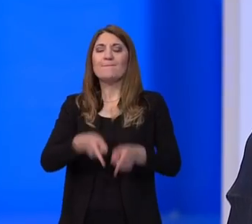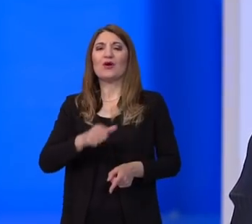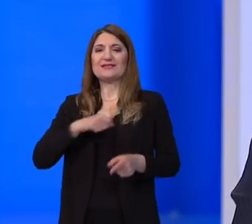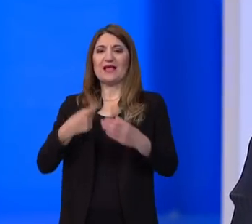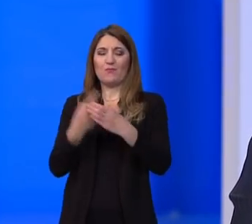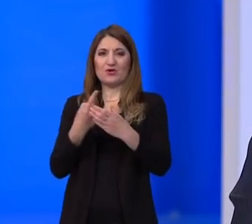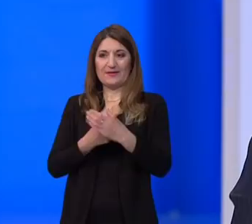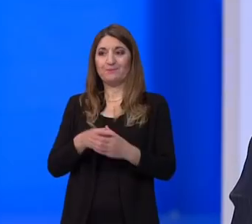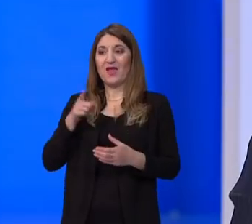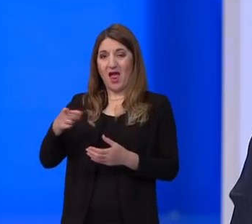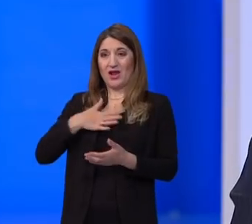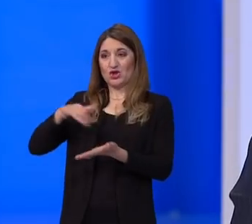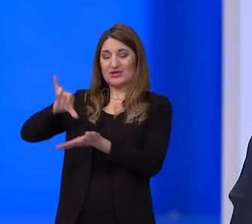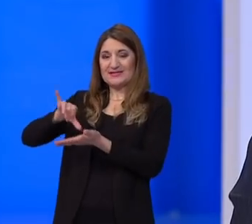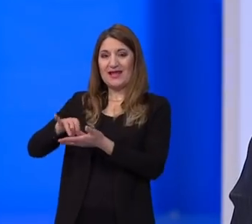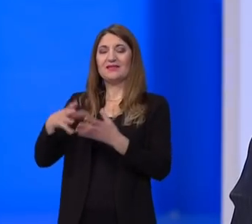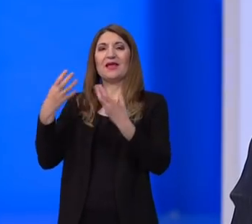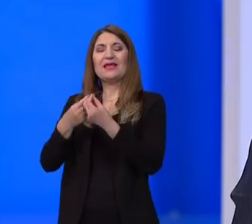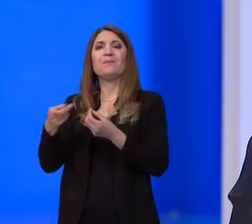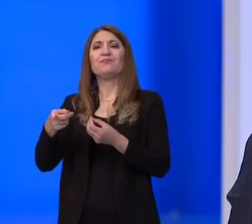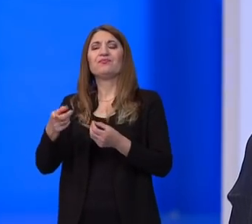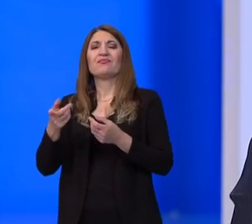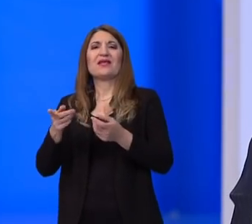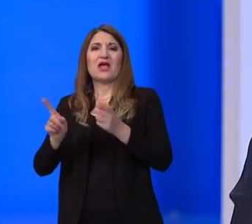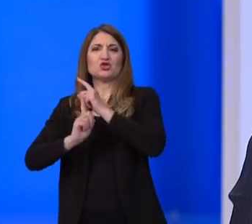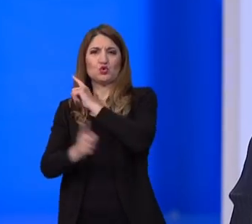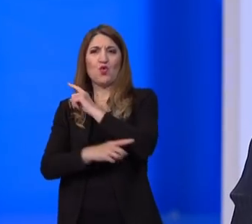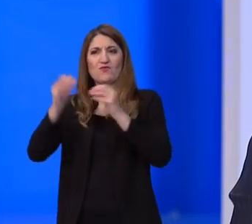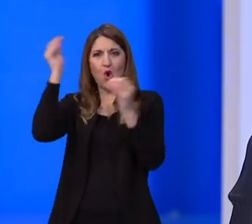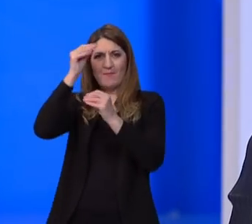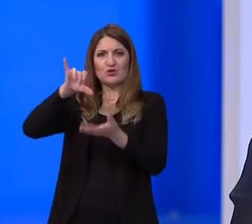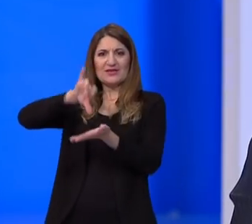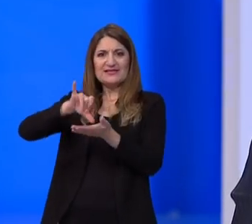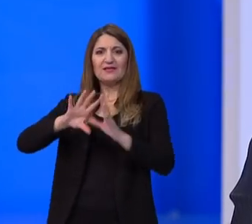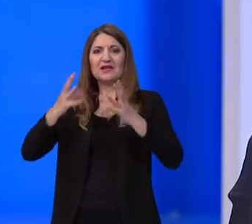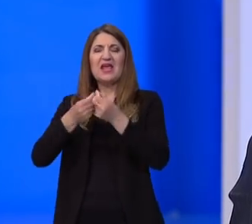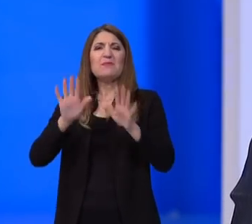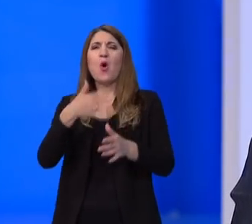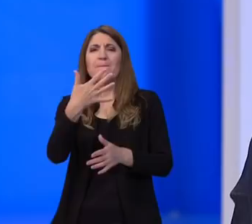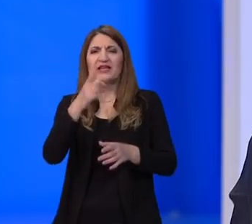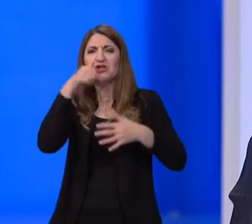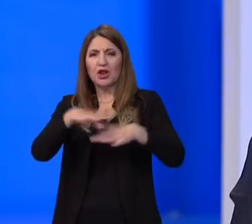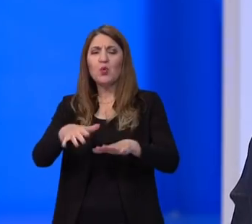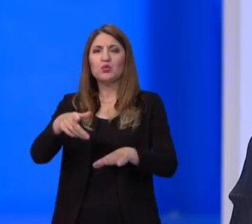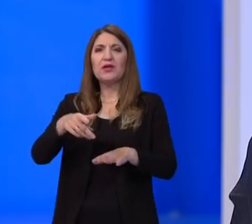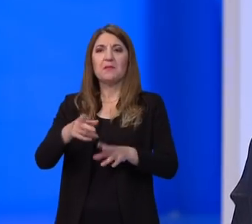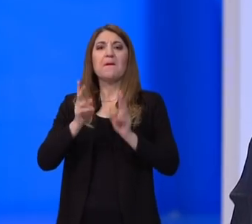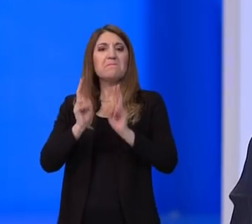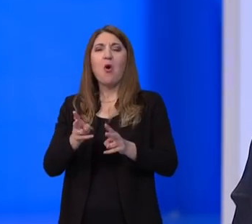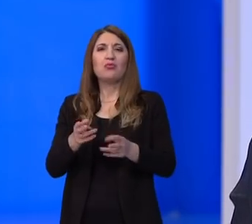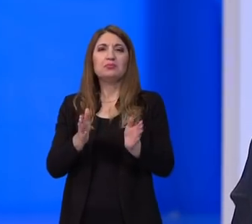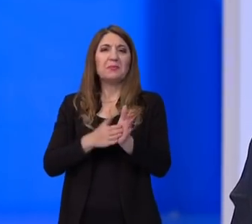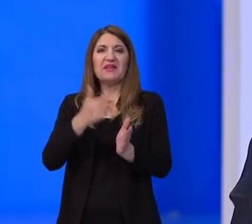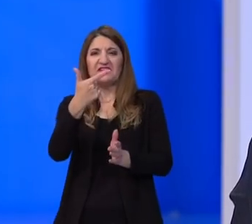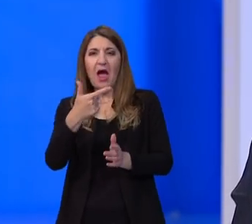Nacionalno centar u suradnji s ministarstvo, s Agencijom za strukovno obrazovanje, ima 50 ljudi na dispoziciji. Na svoj sreće, kao što vidite, za dva